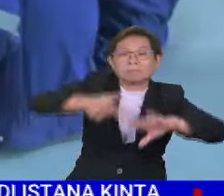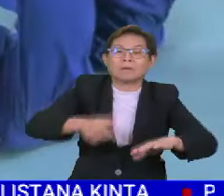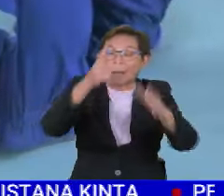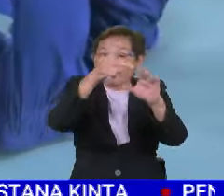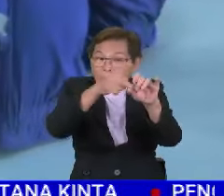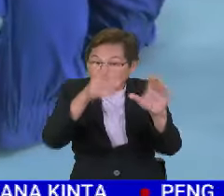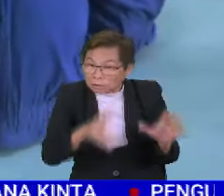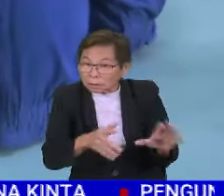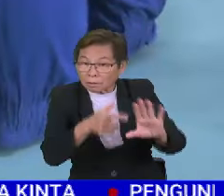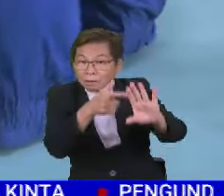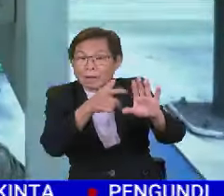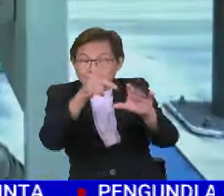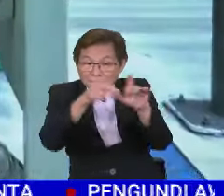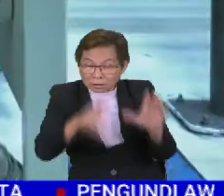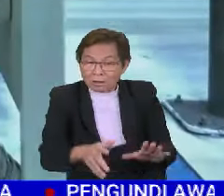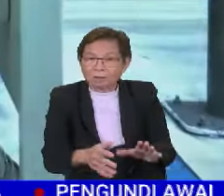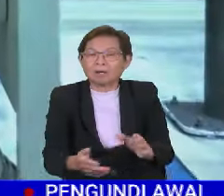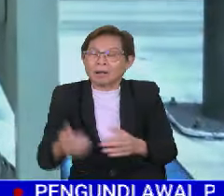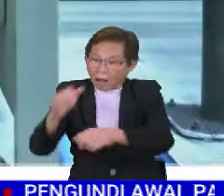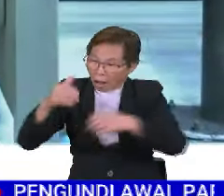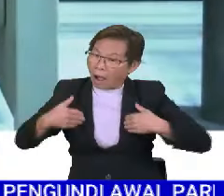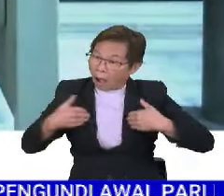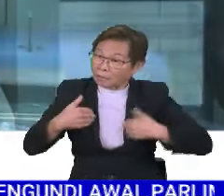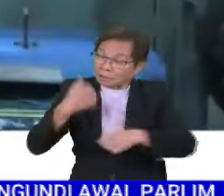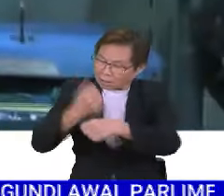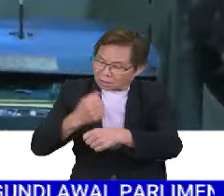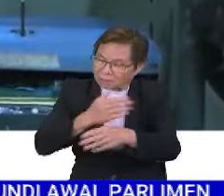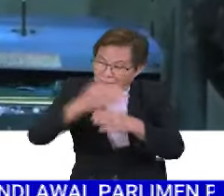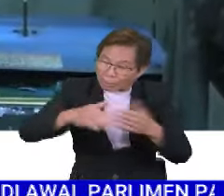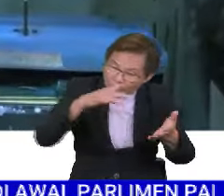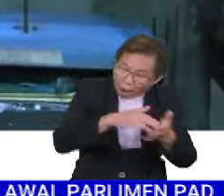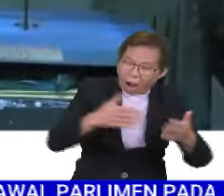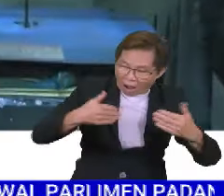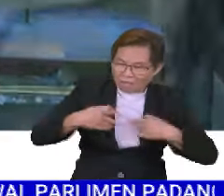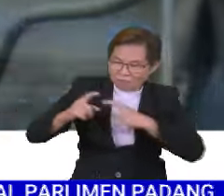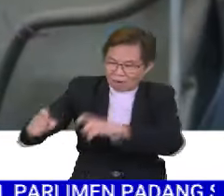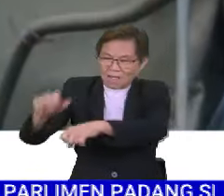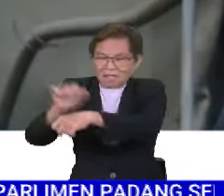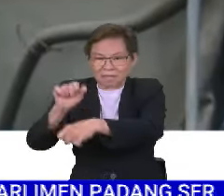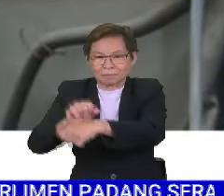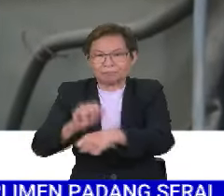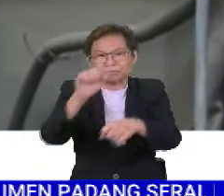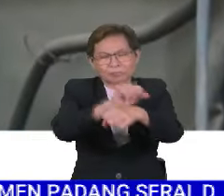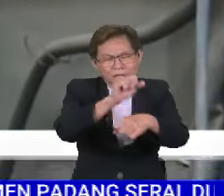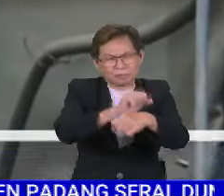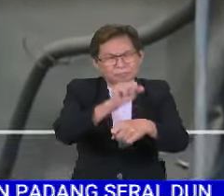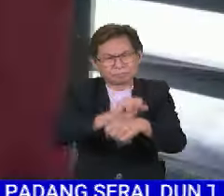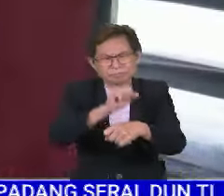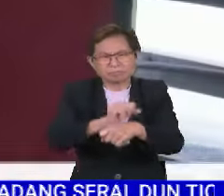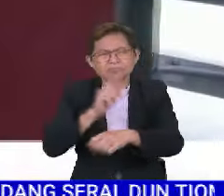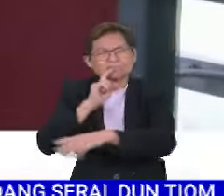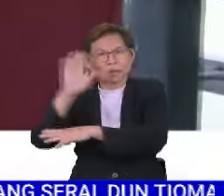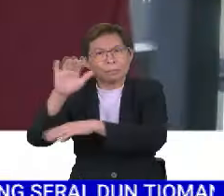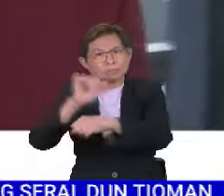Peserta terlibat juga ditawarkan peluang pekerjaan setelah tamat tempoh pengajian itu nanti. Pekerjaan yang memang